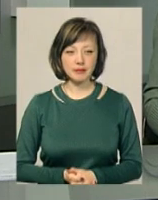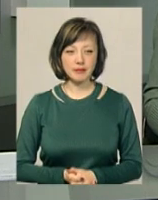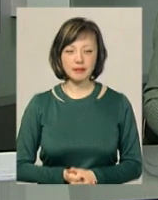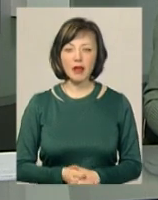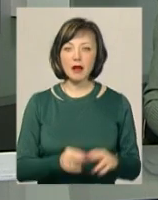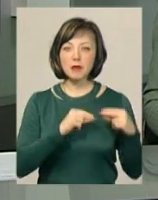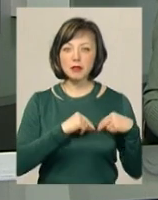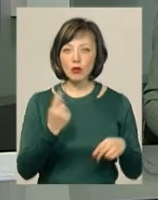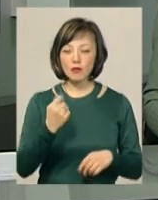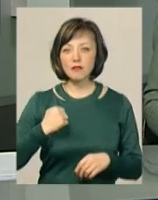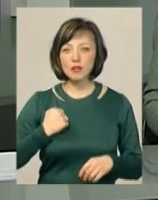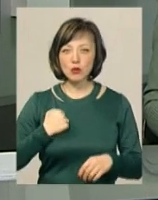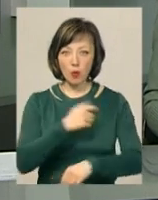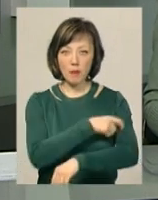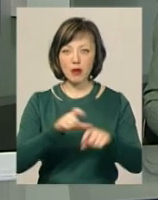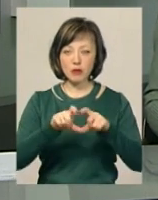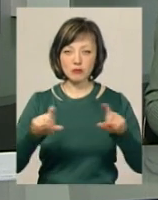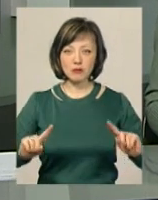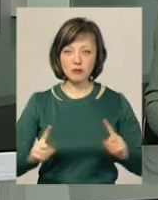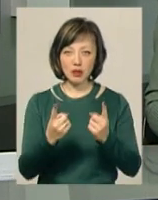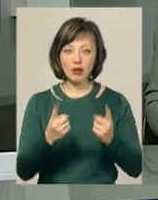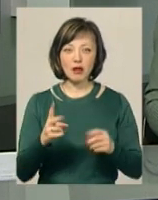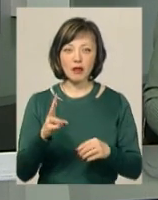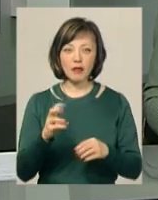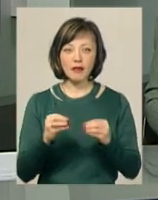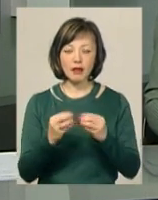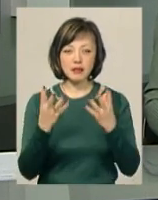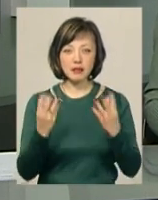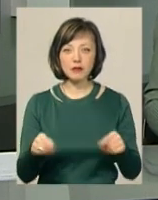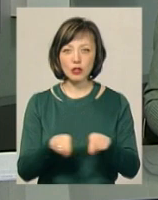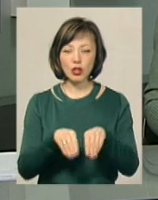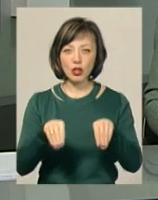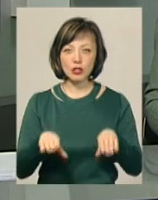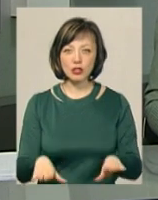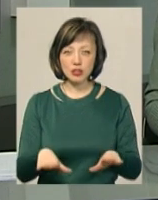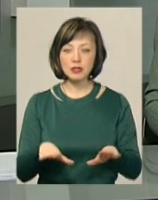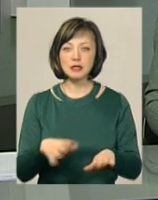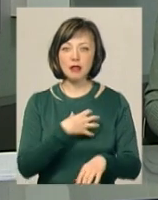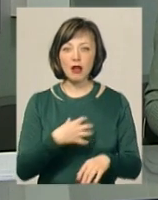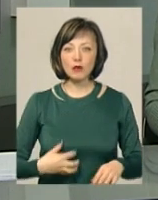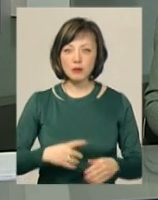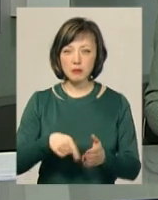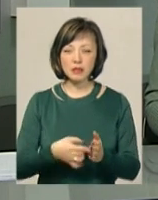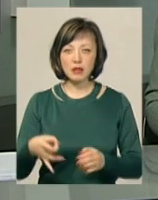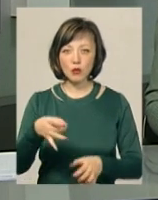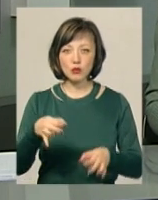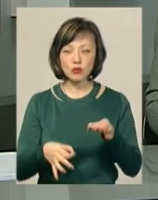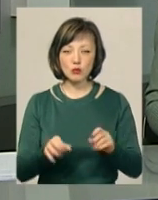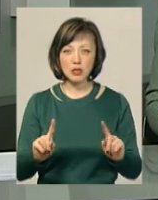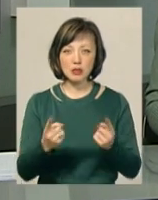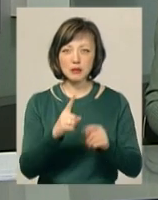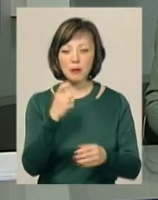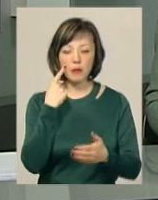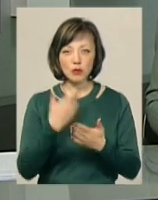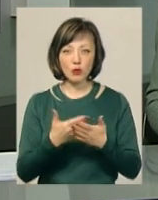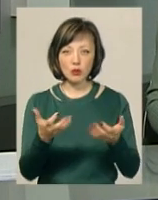Працівника одного із військоматів області взяли під варту на 10 днів. Таке рішення ухвалив Славутський міськрайонний суд. Нагадаю, посадовця затримали